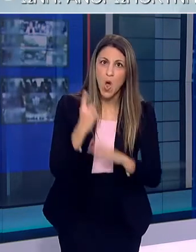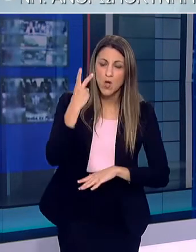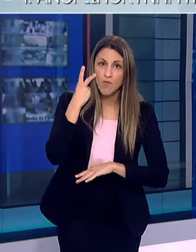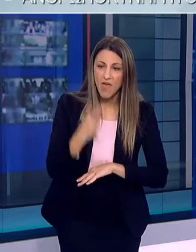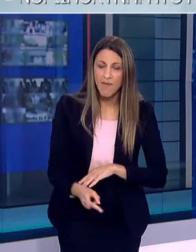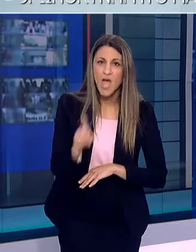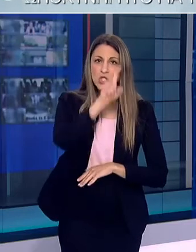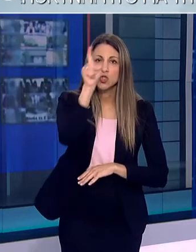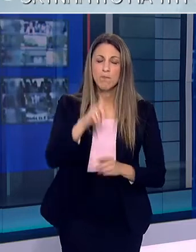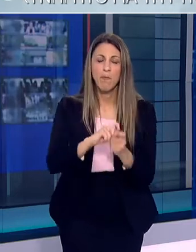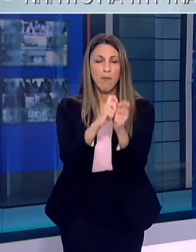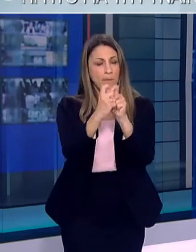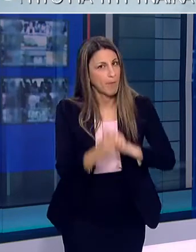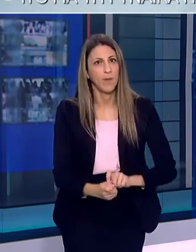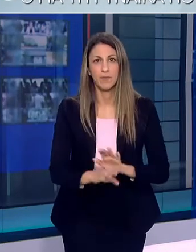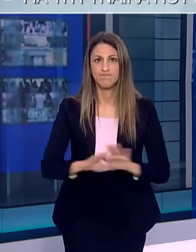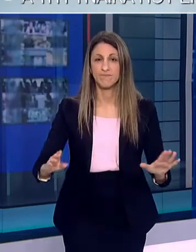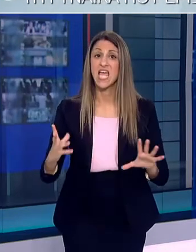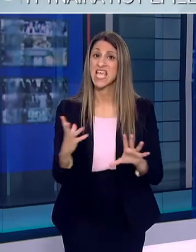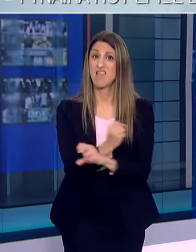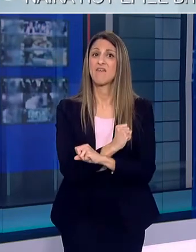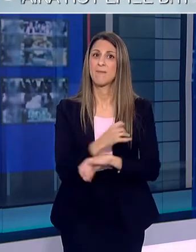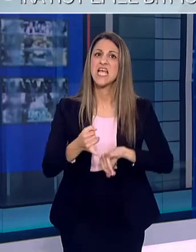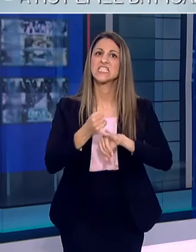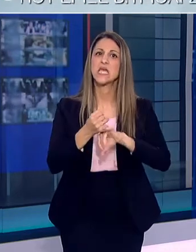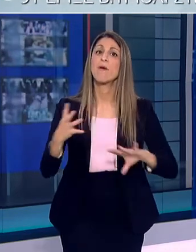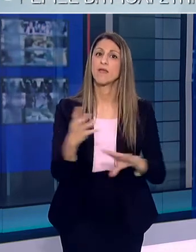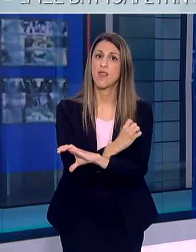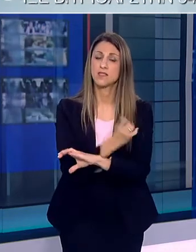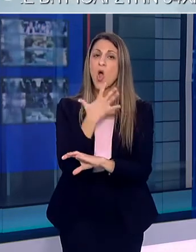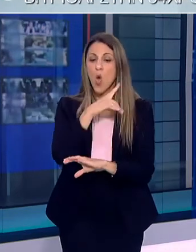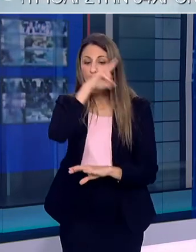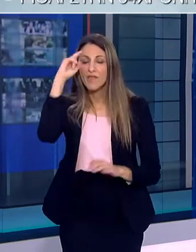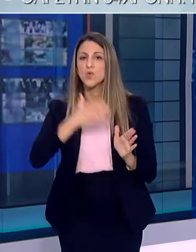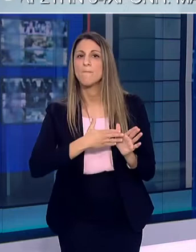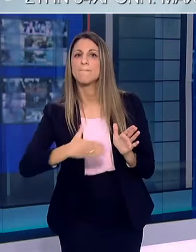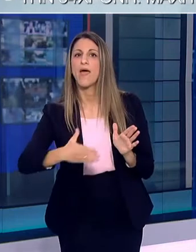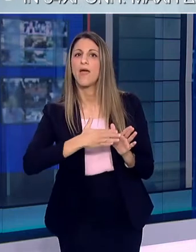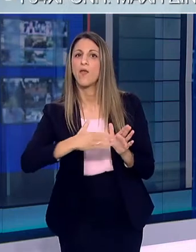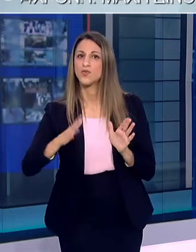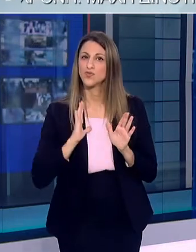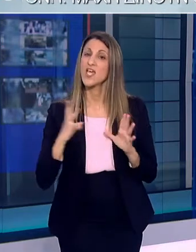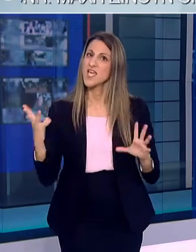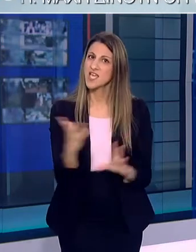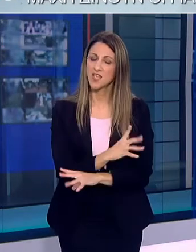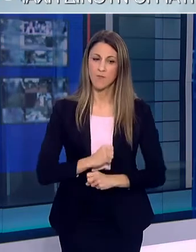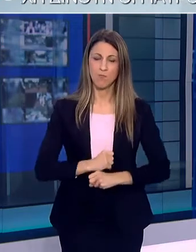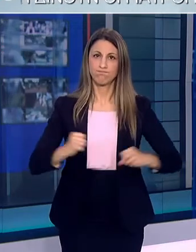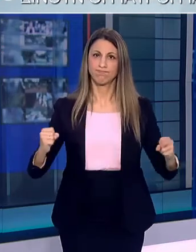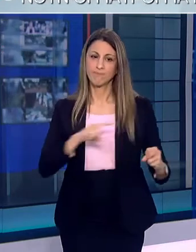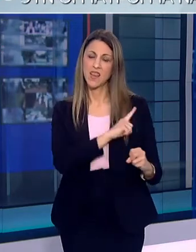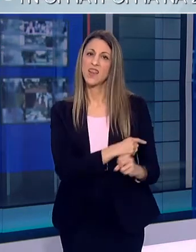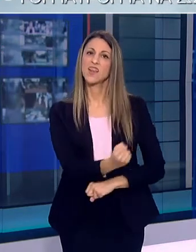ζωές μας αλλά δοκίμασε επίσης τις αντοχές μας Μια δύσκολη περίοδος για όλους μας από την οποία όμως βγήκαμε πιο δυνατοί